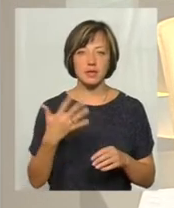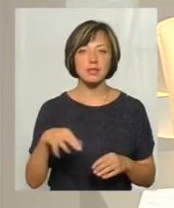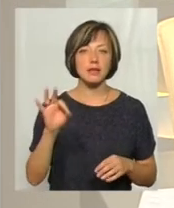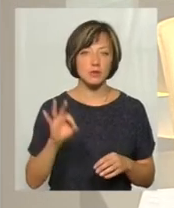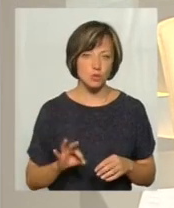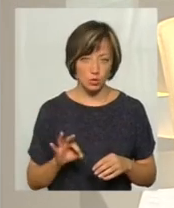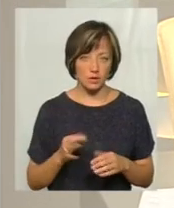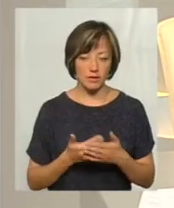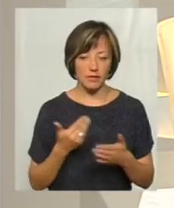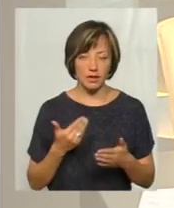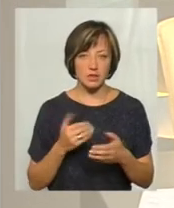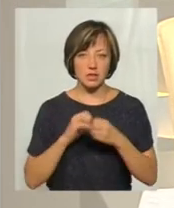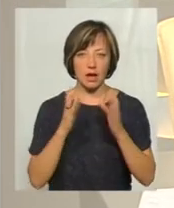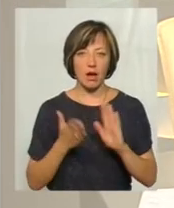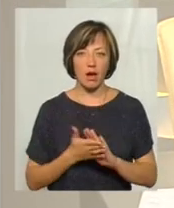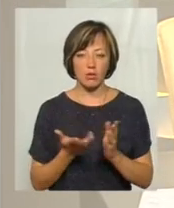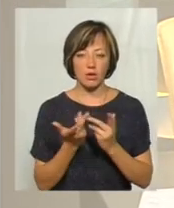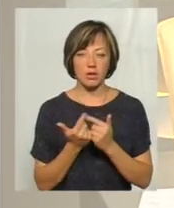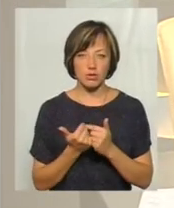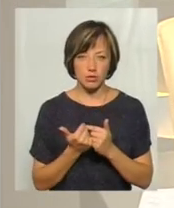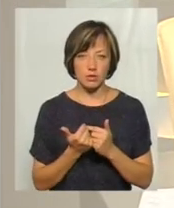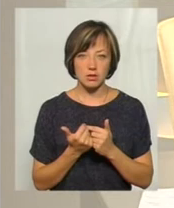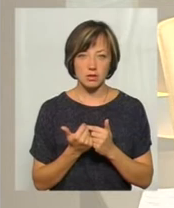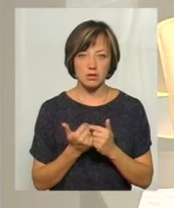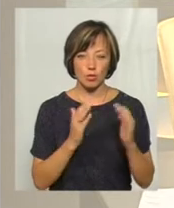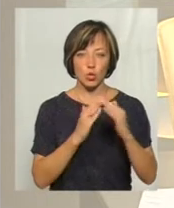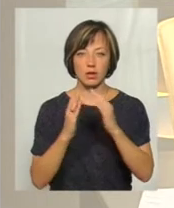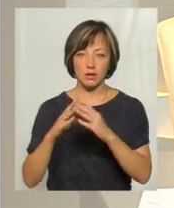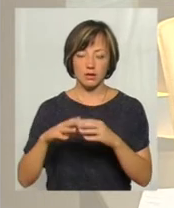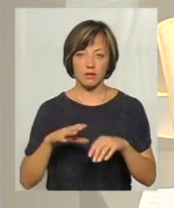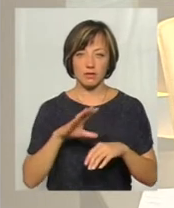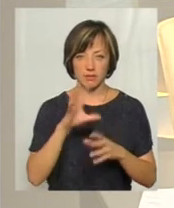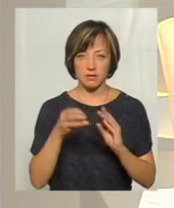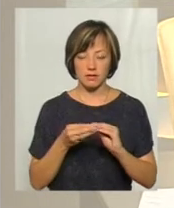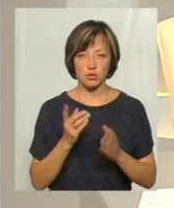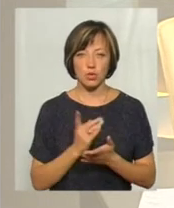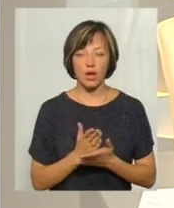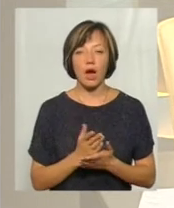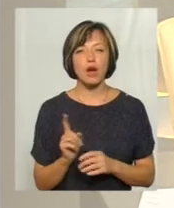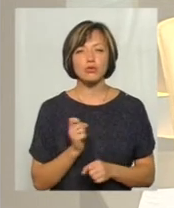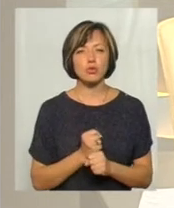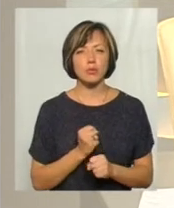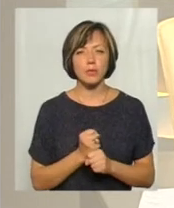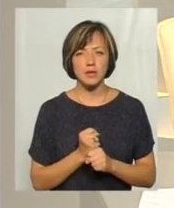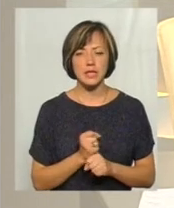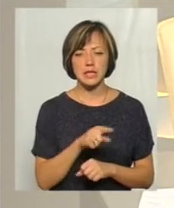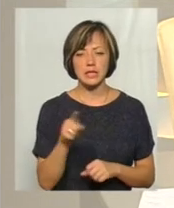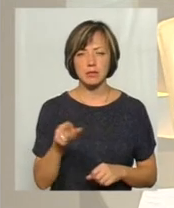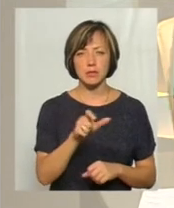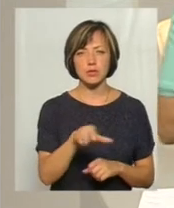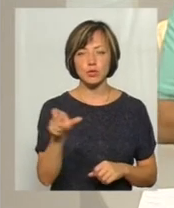% від загальної кількості багатоквартирних будинків. А що робити з тими